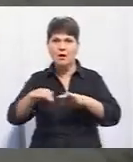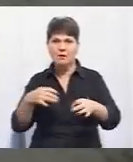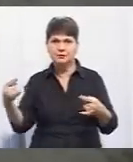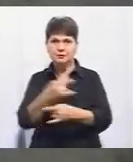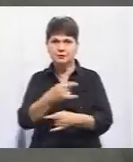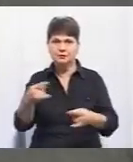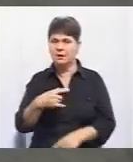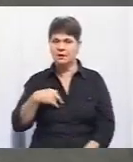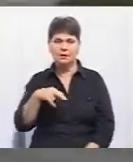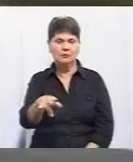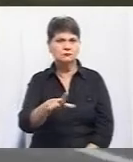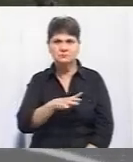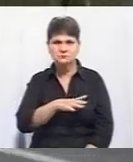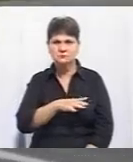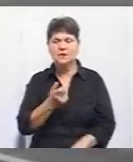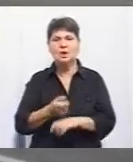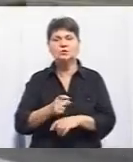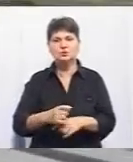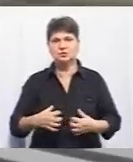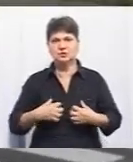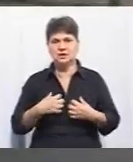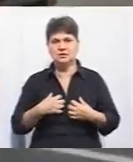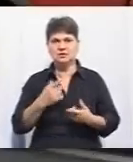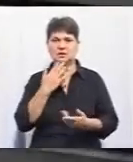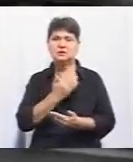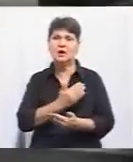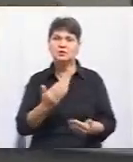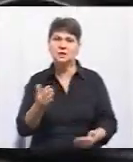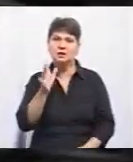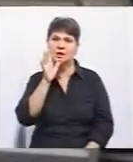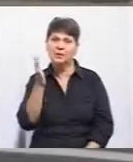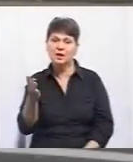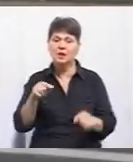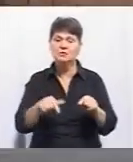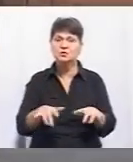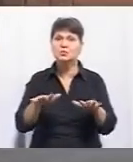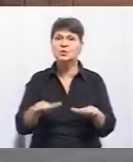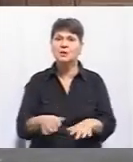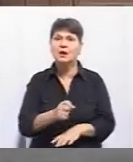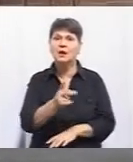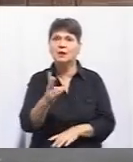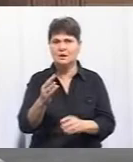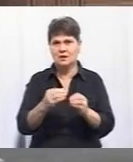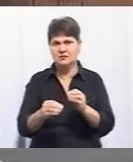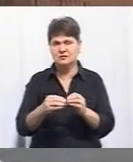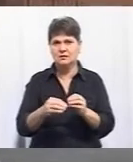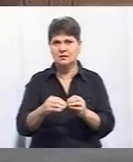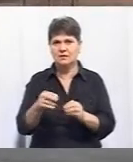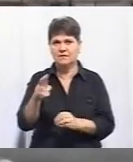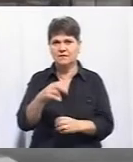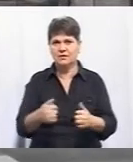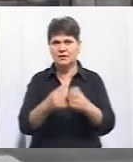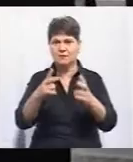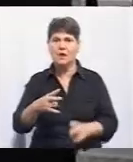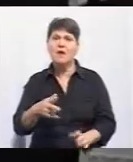я не перехожу переходку. Дуже страшно. За останні п'ять років на цьому місті сталося кілька десятків ДТП. Вісім людей